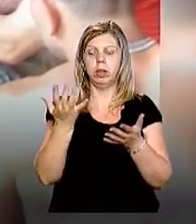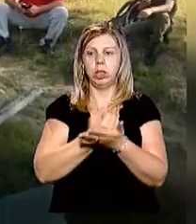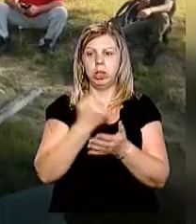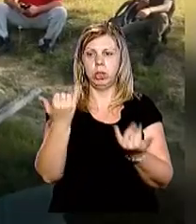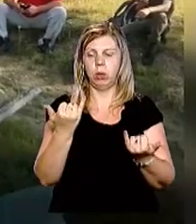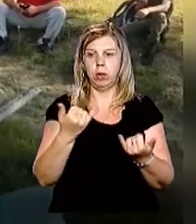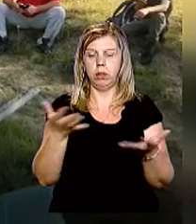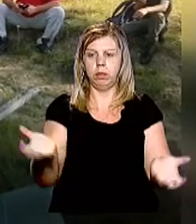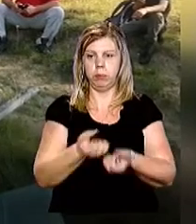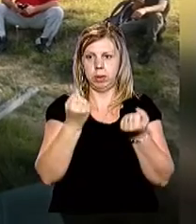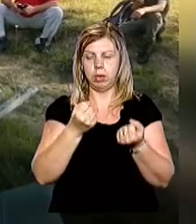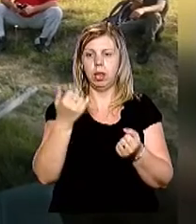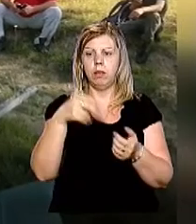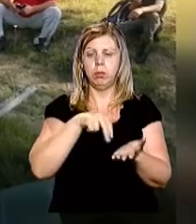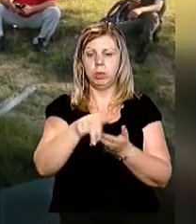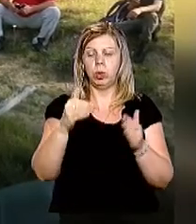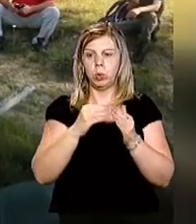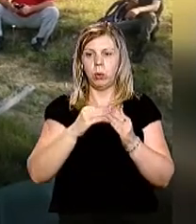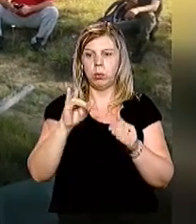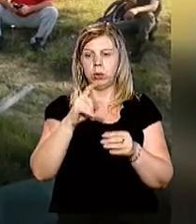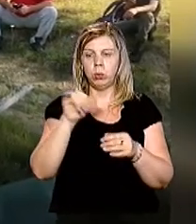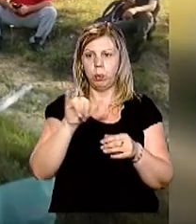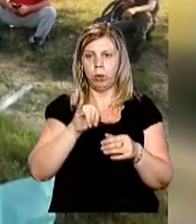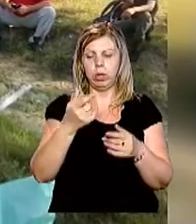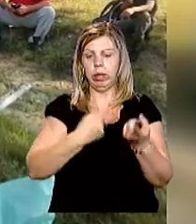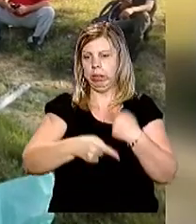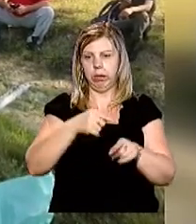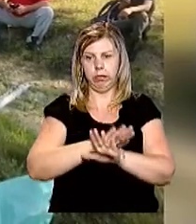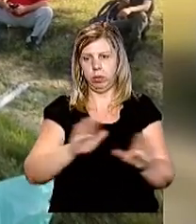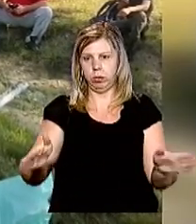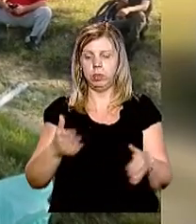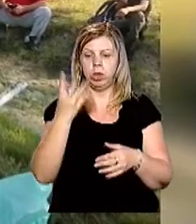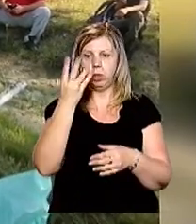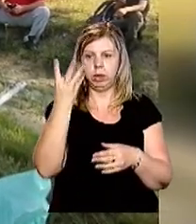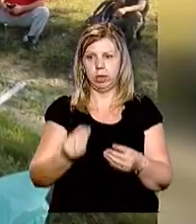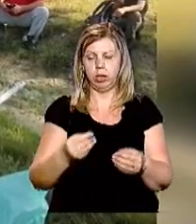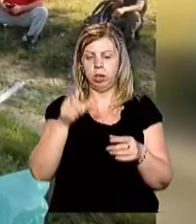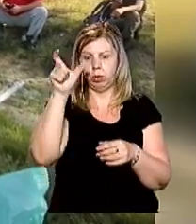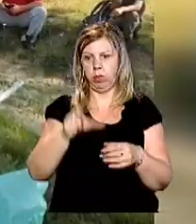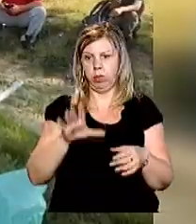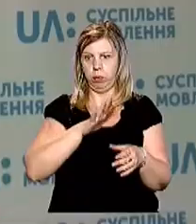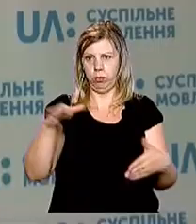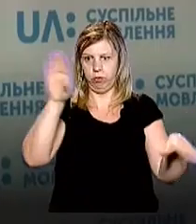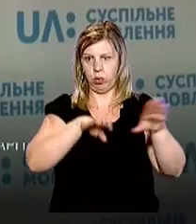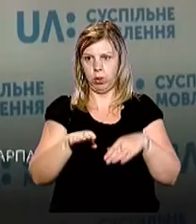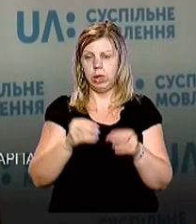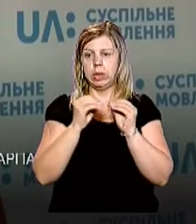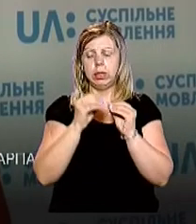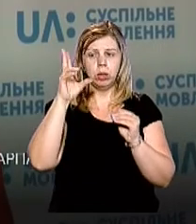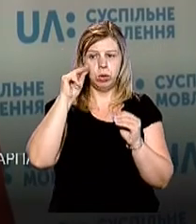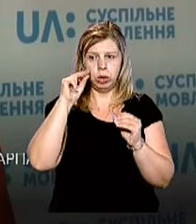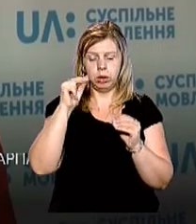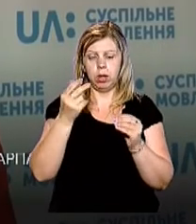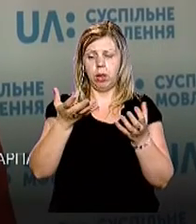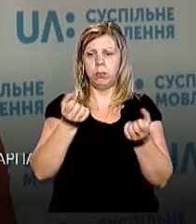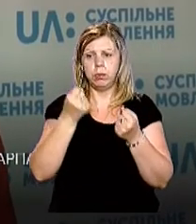знайшли сьогодні рятувальники. Він пішов з дому в суботу 10 серпня і не повертався. Чотири дні чоловік був у горах. 10 числа